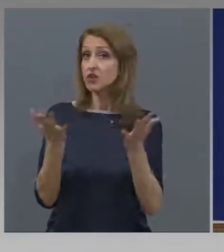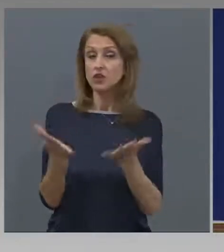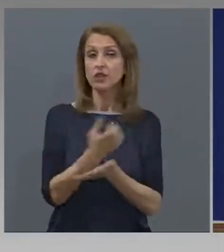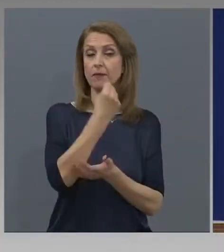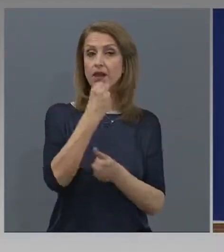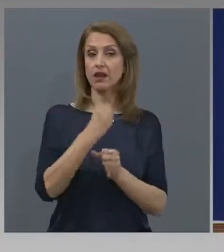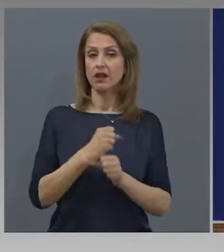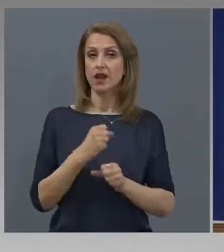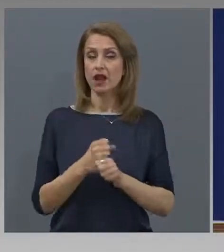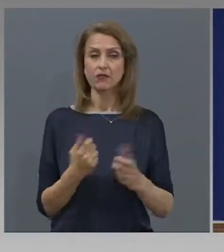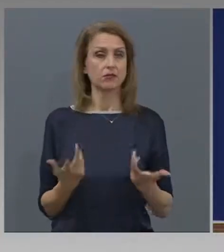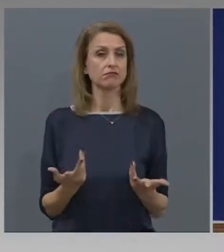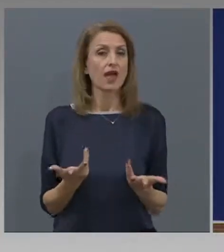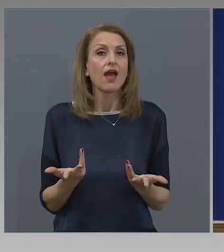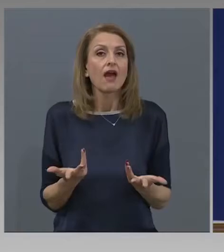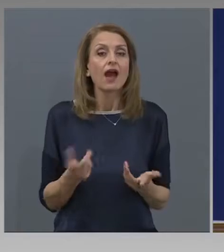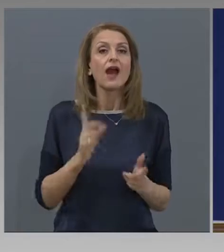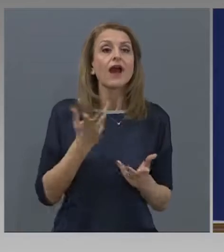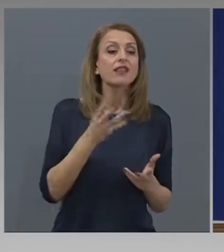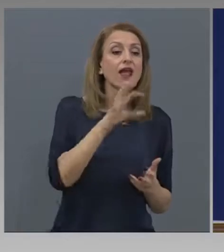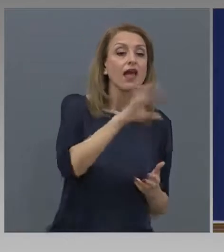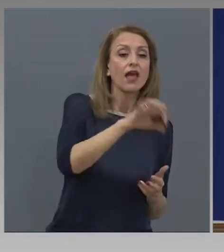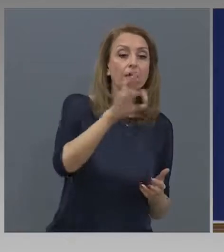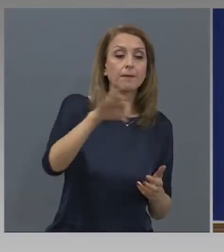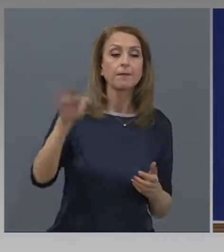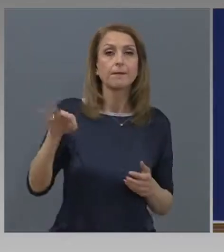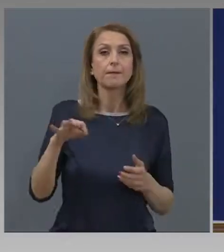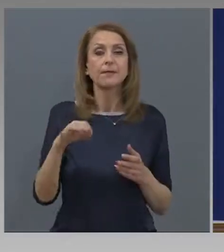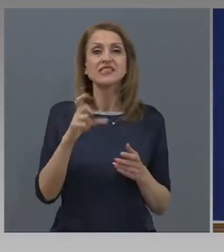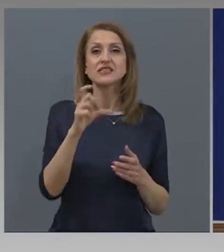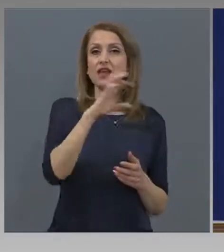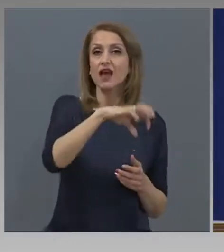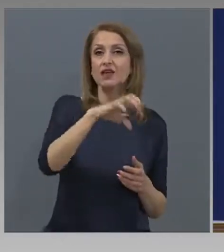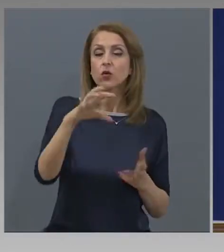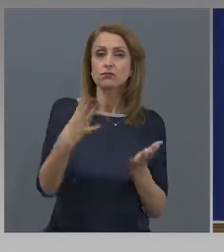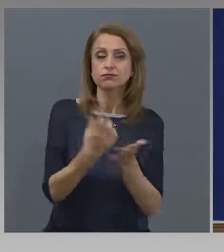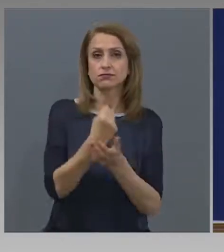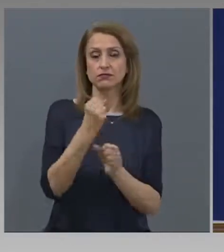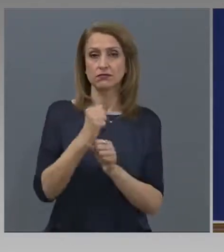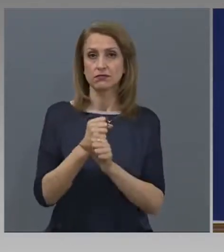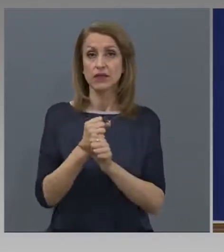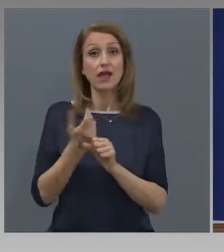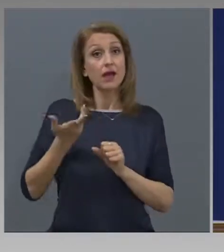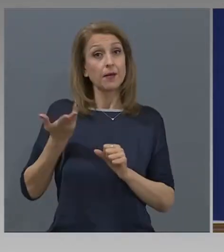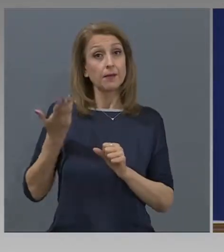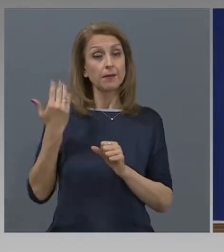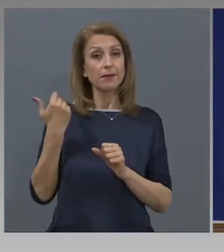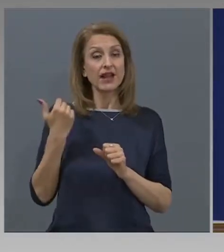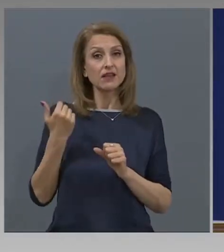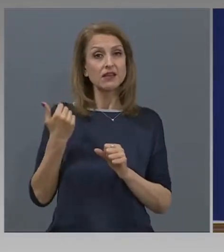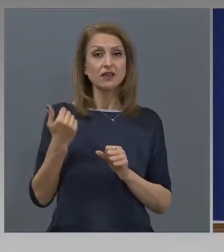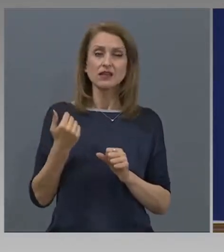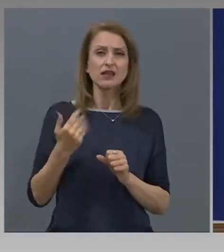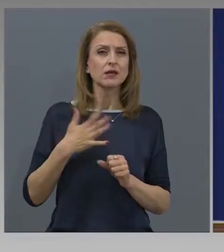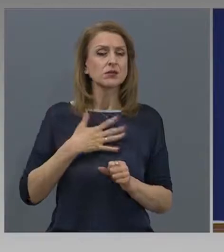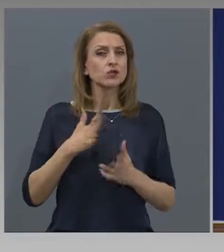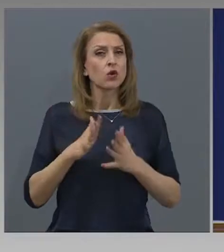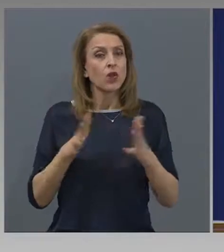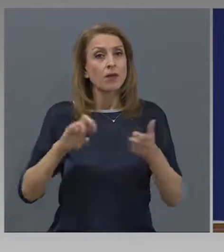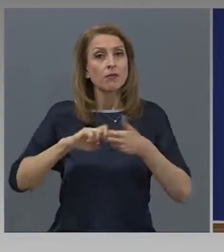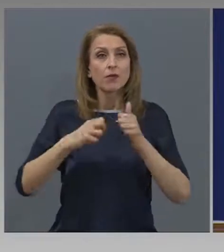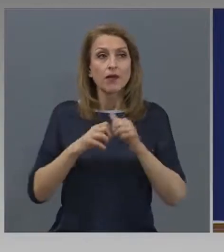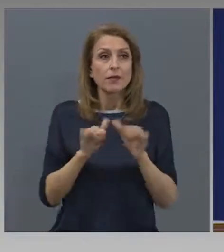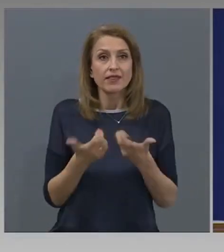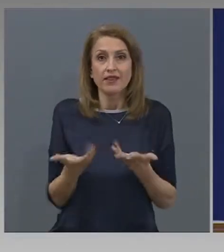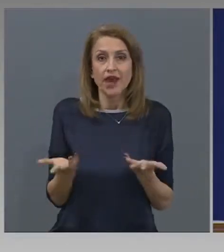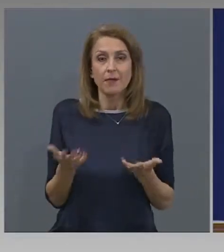В кои сектори си намират работа? И преди да избухне здравната криза, имаше остър недостиг на работна ръка. Какво е